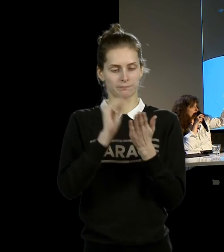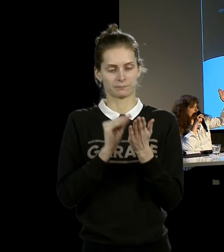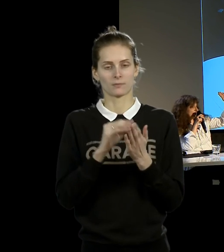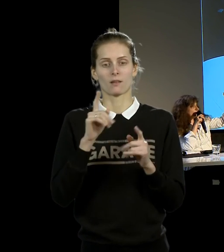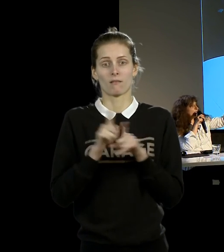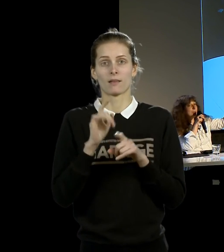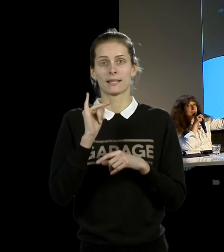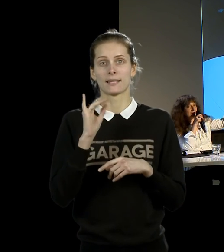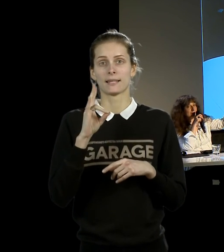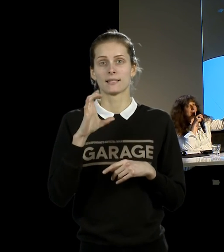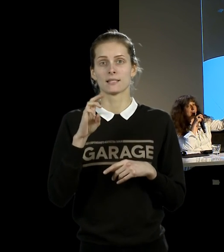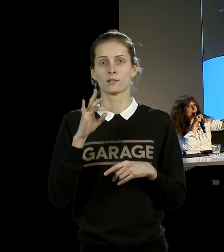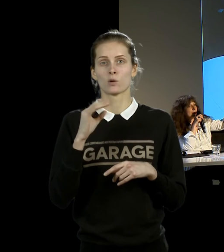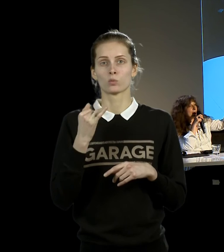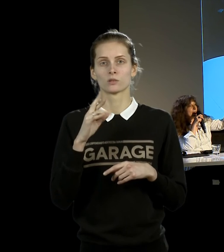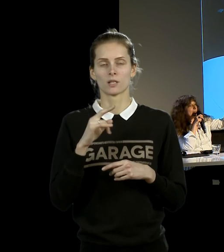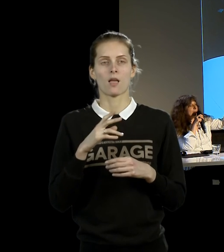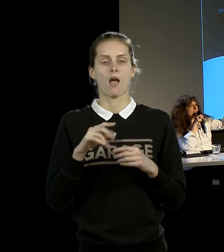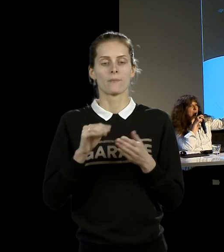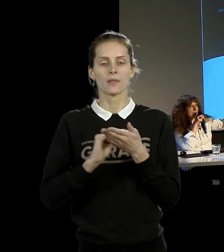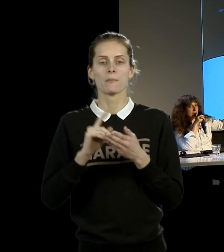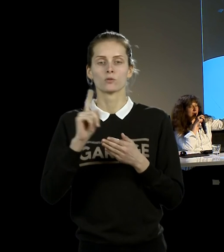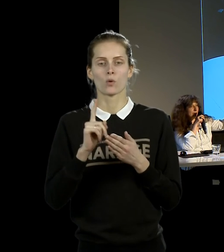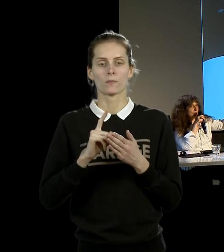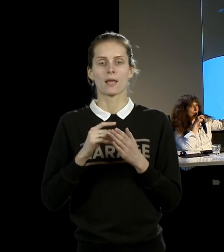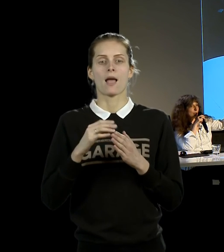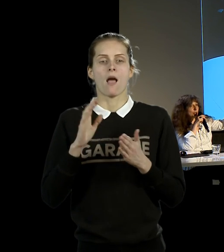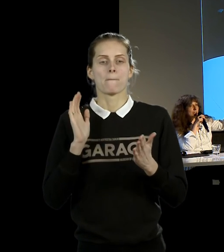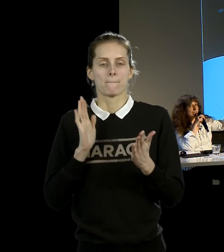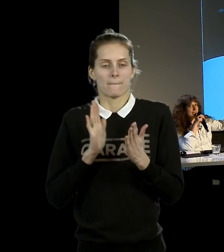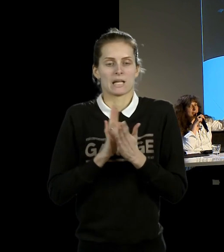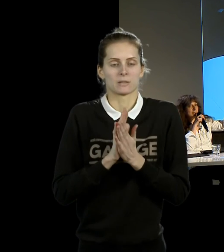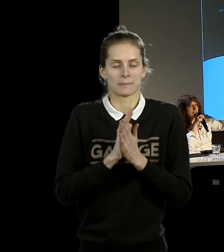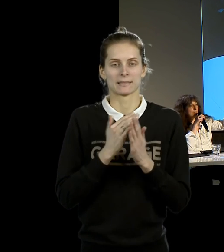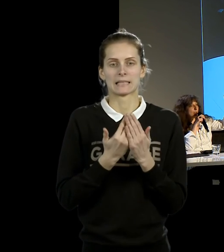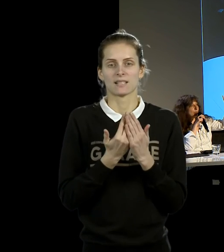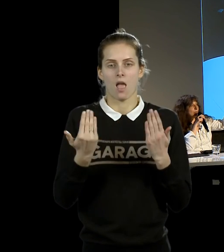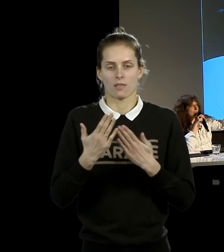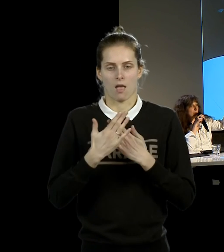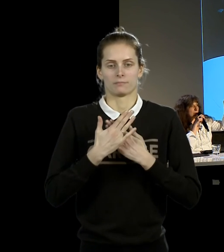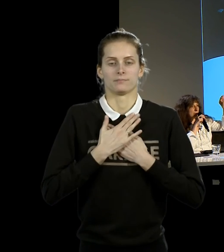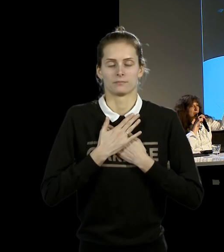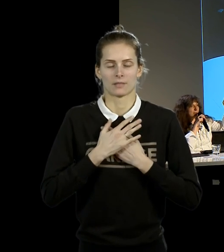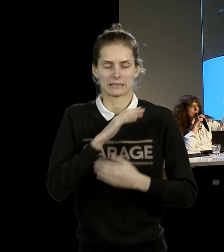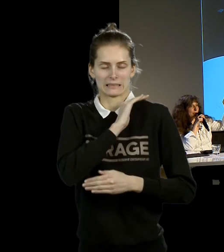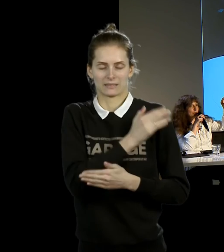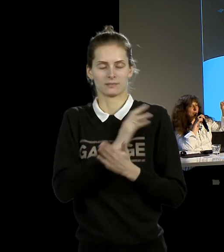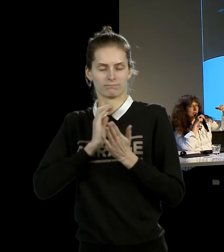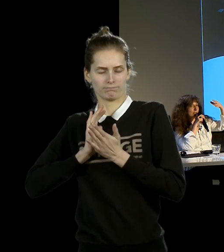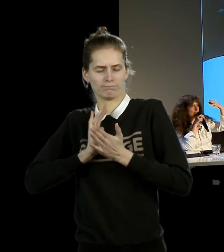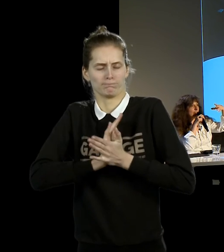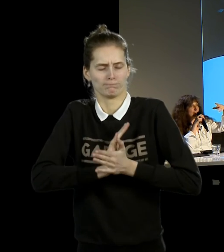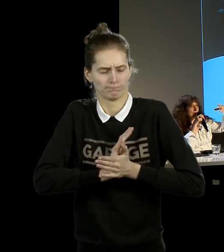прижмитесь к стене, вдавливайтесь в нее как можно сильнее, пока вы не